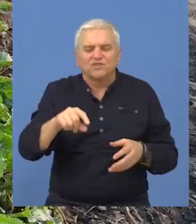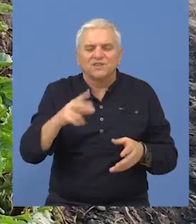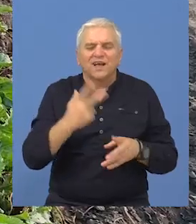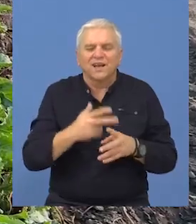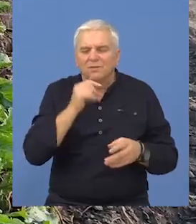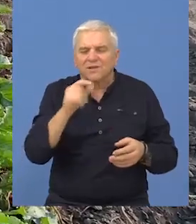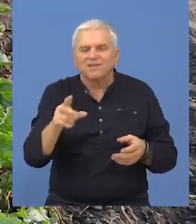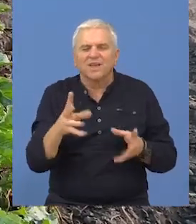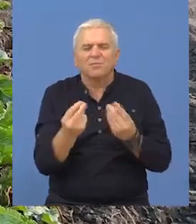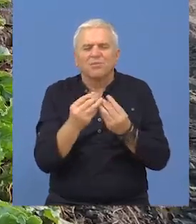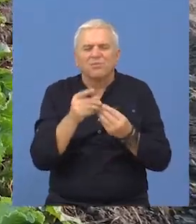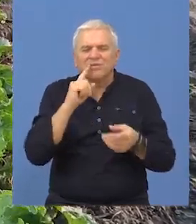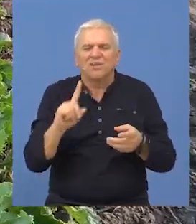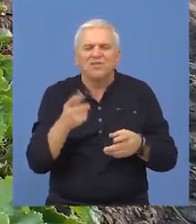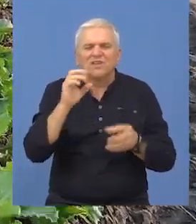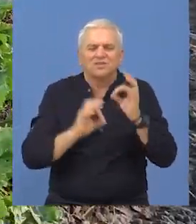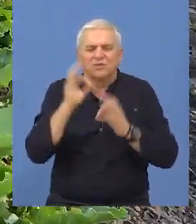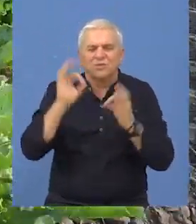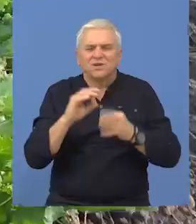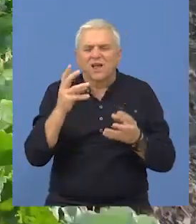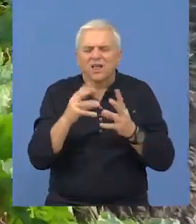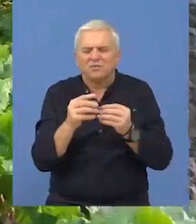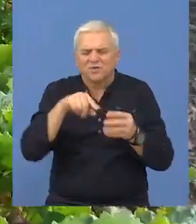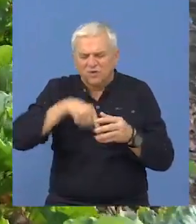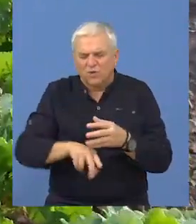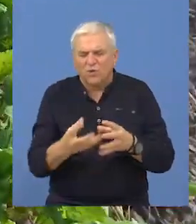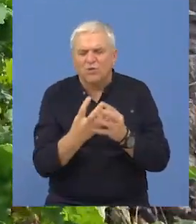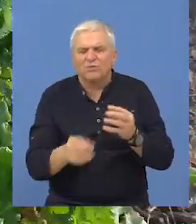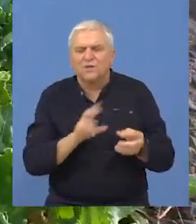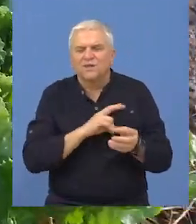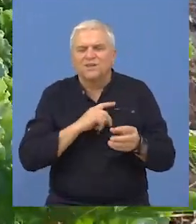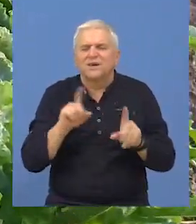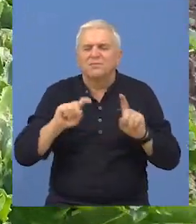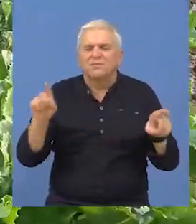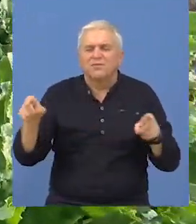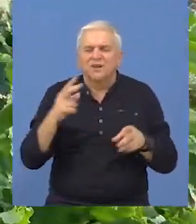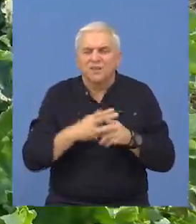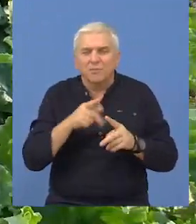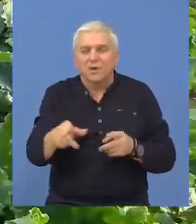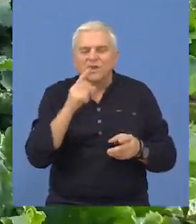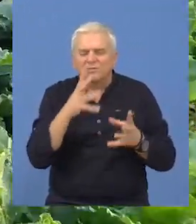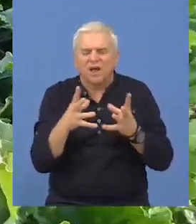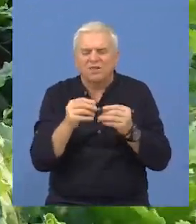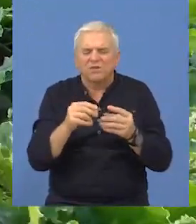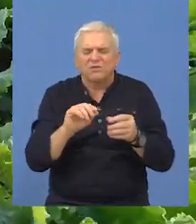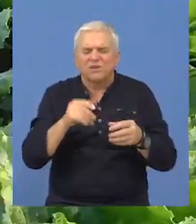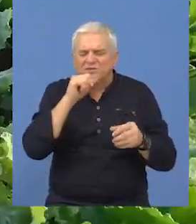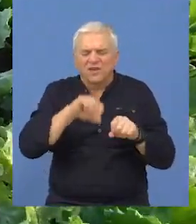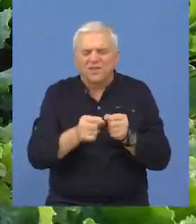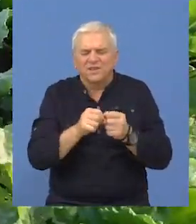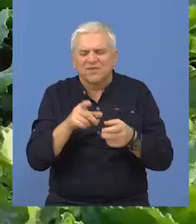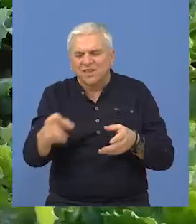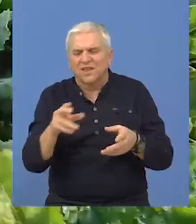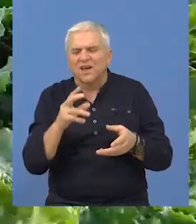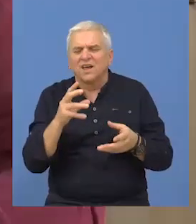tokom vađenja šećerne repe, jer je zabeležen visok procenat truleži korena. Imate bakteriozne izazivače,